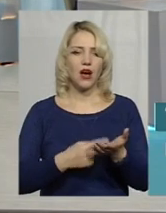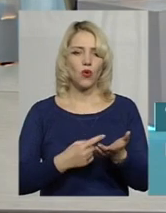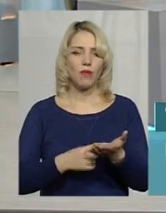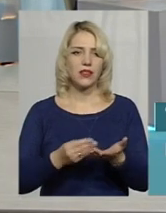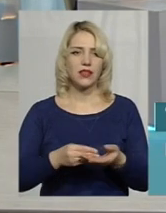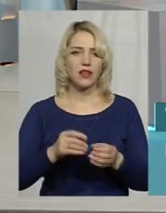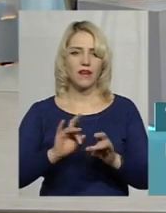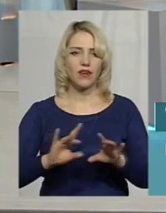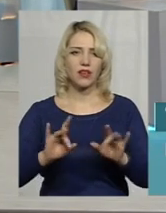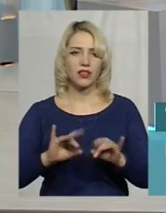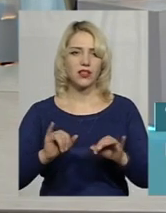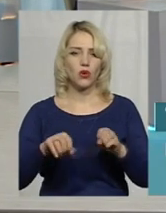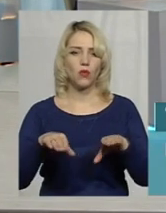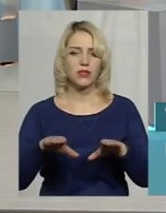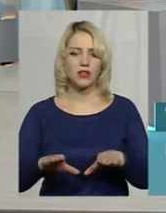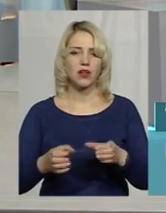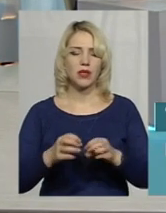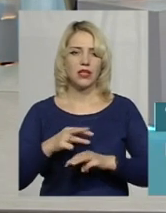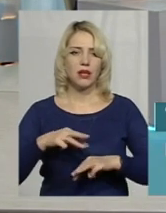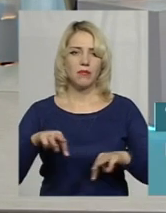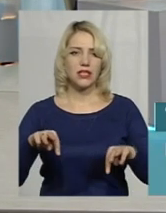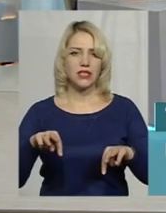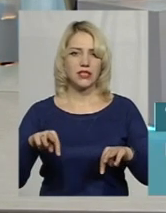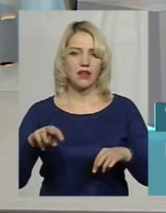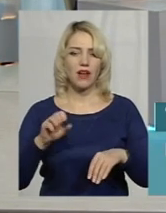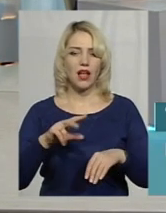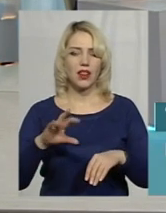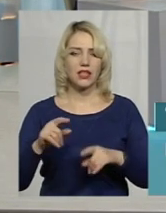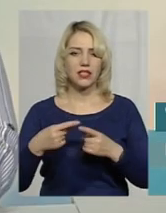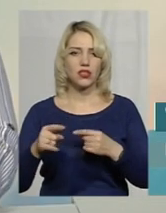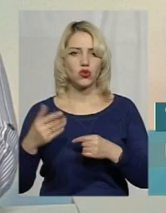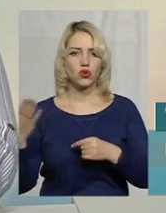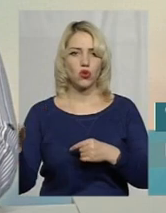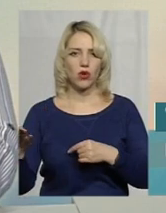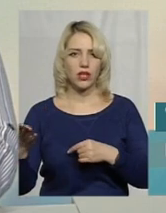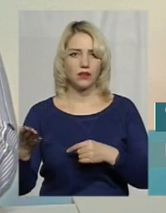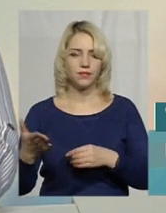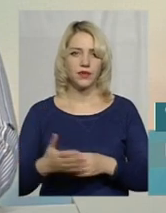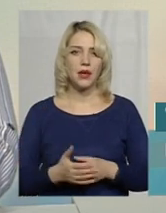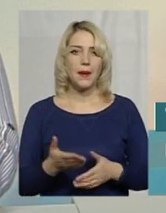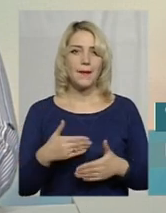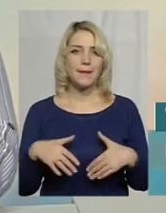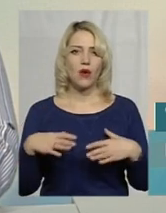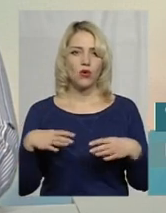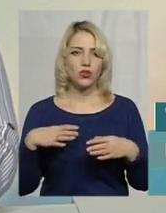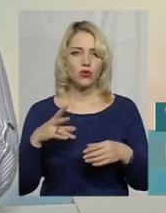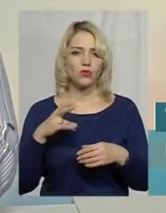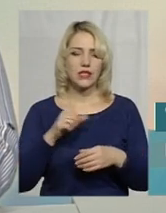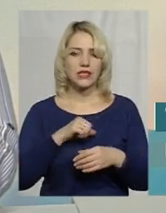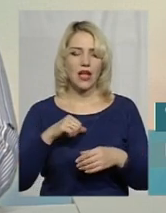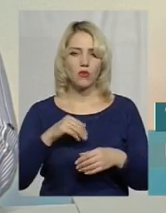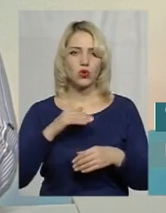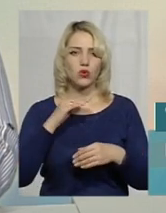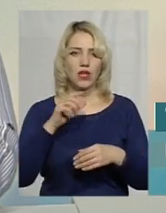викладені в постанові Кабінету міністрів. З іншої сторони, ми очікуємо самодостатніх